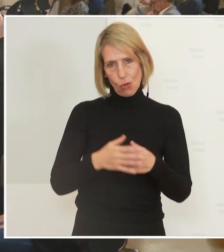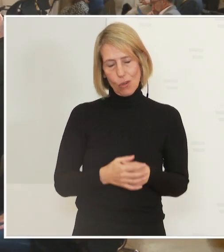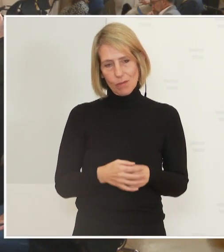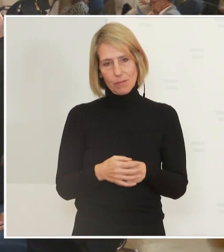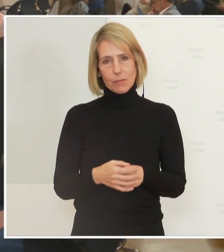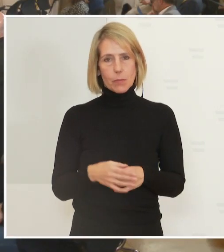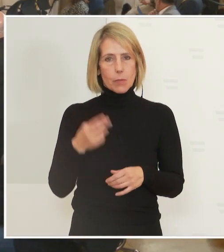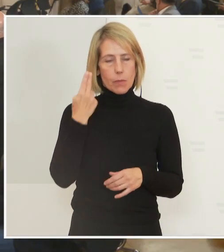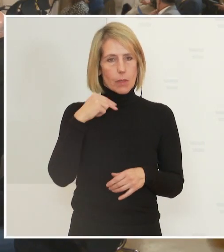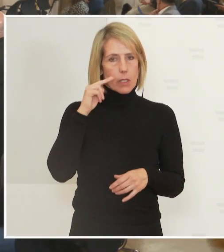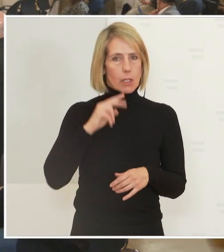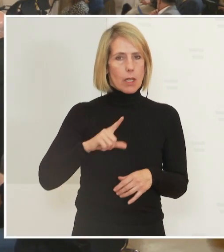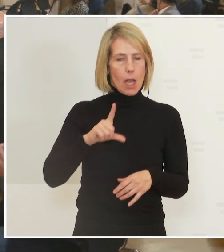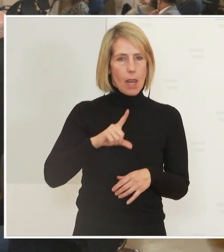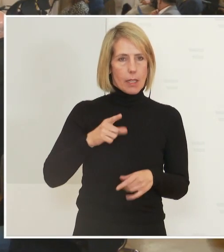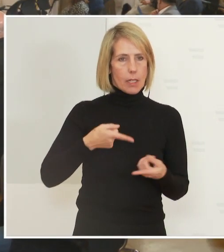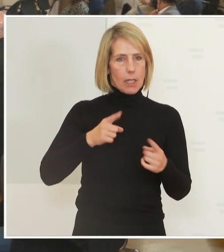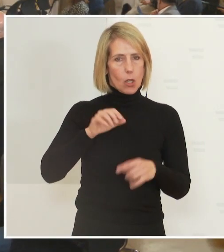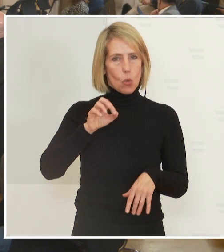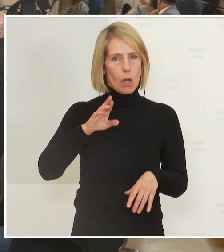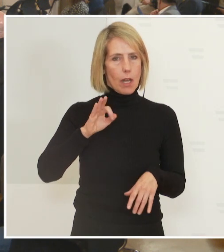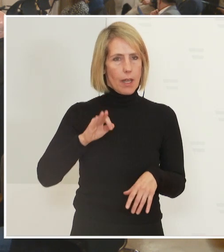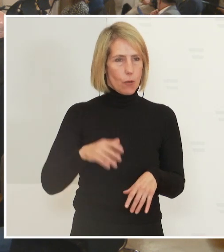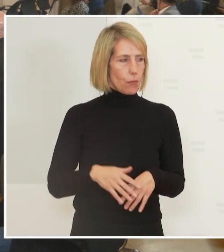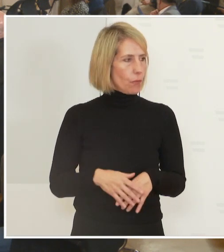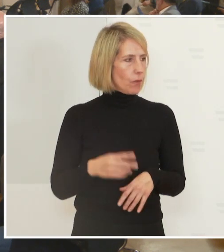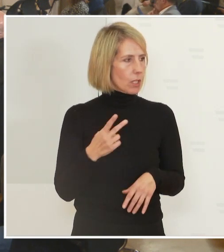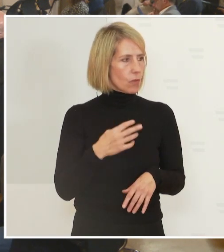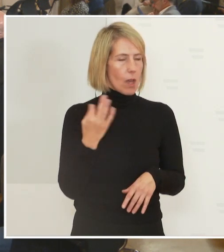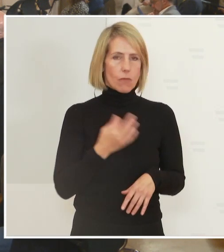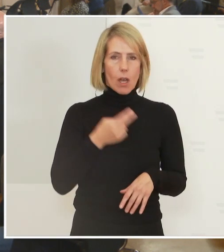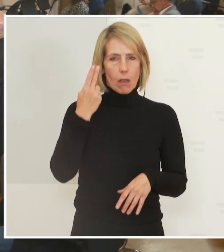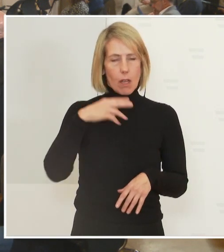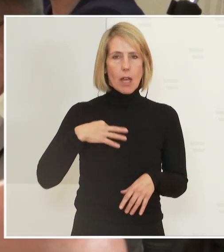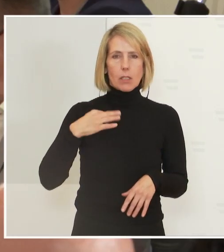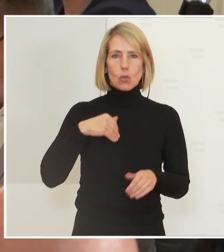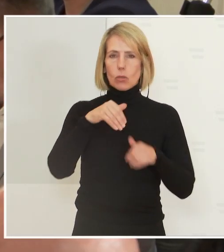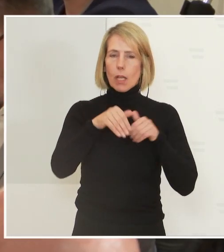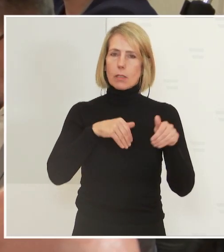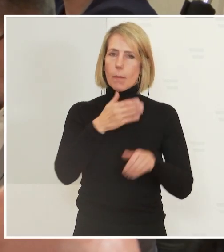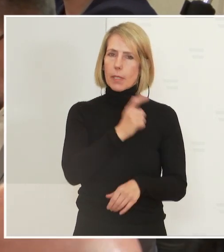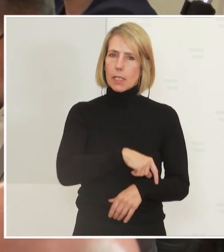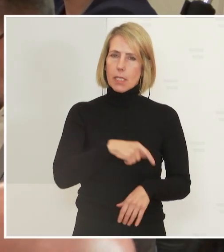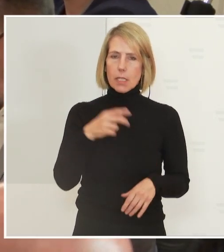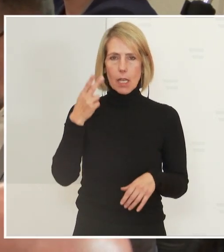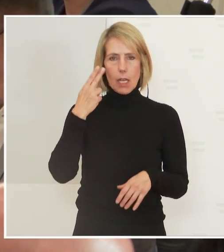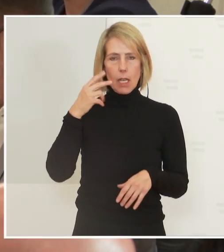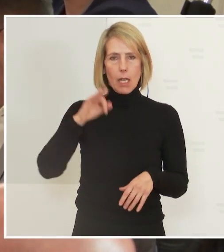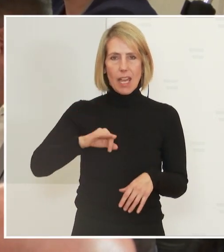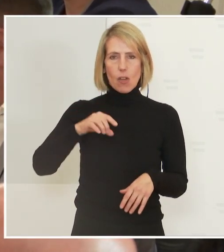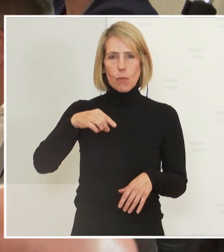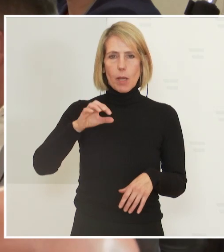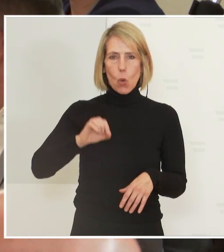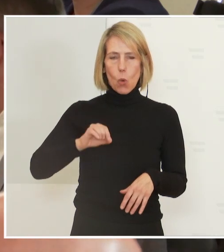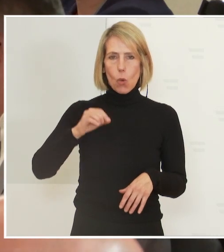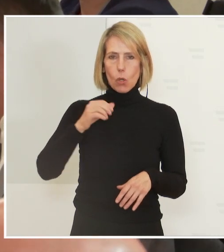Herr Lenglinger vom ORF noch bitte. Danke. Zwei Fragen. Einerseits Herr Gesundheitsminister, FPÖ-Chef Kickl hat gestern davon gesprochen,